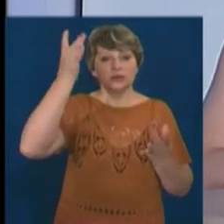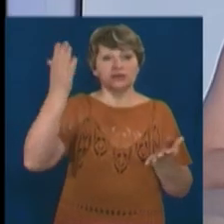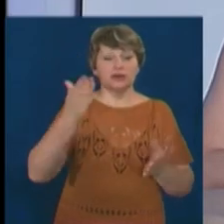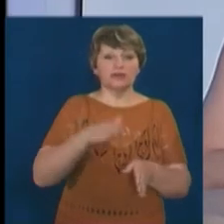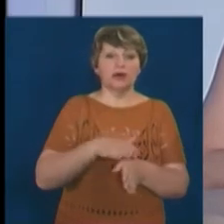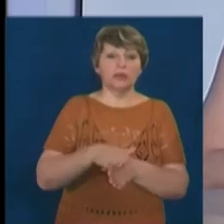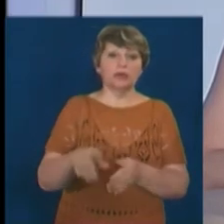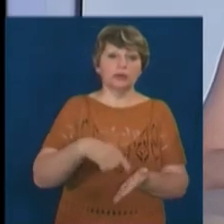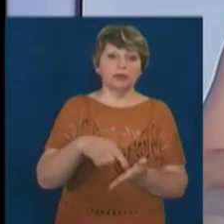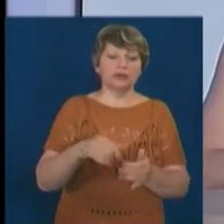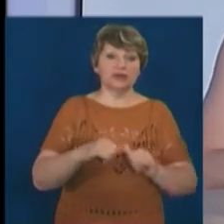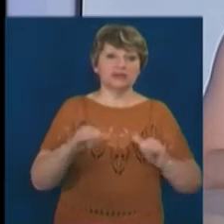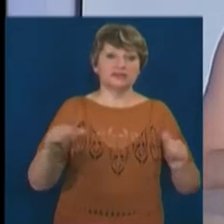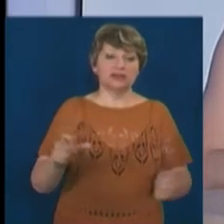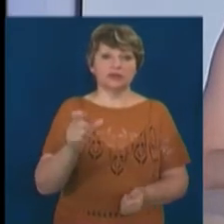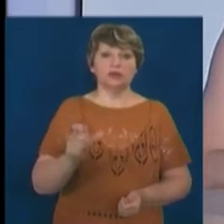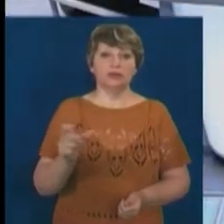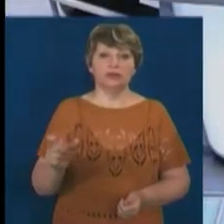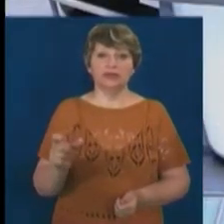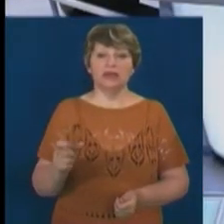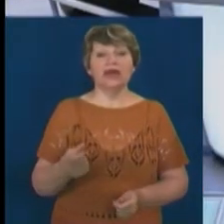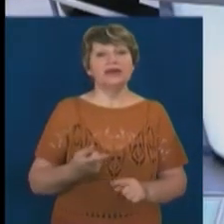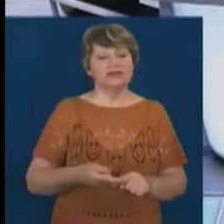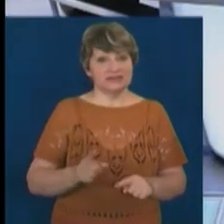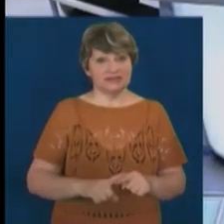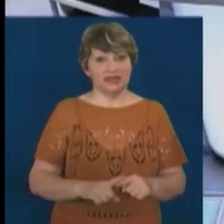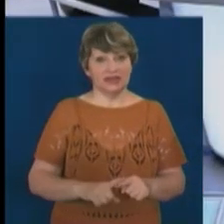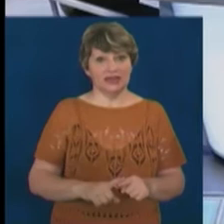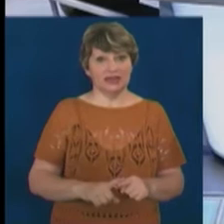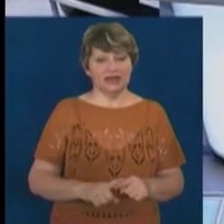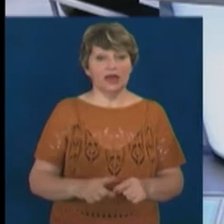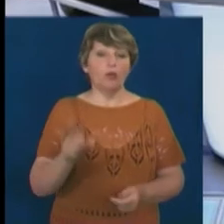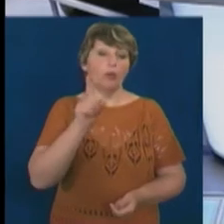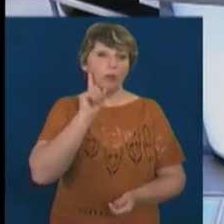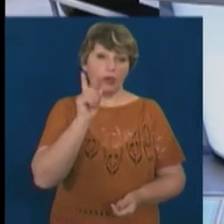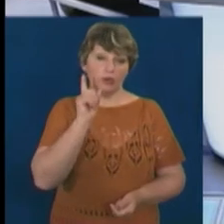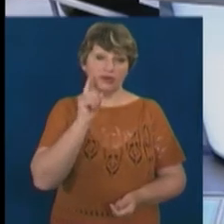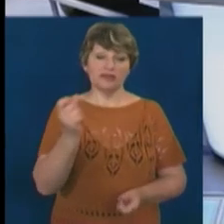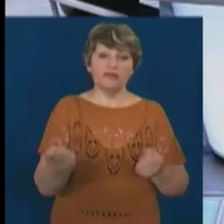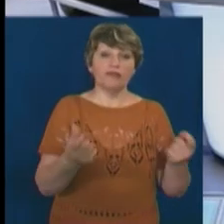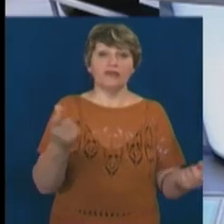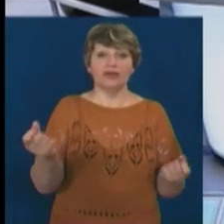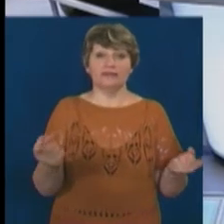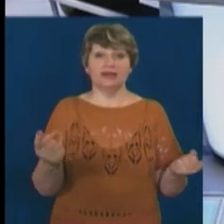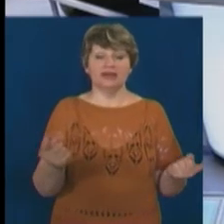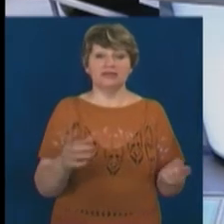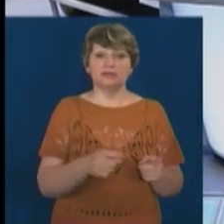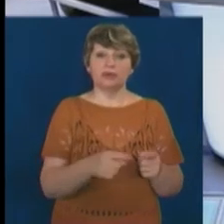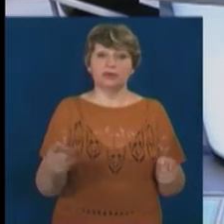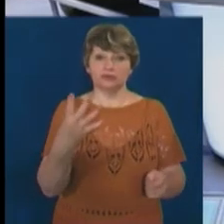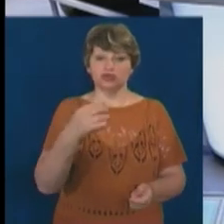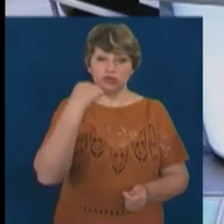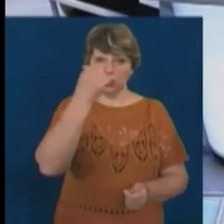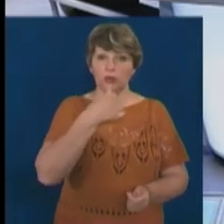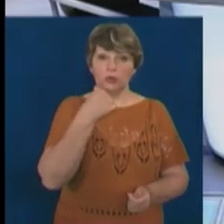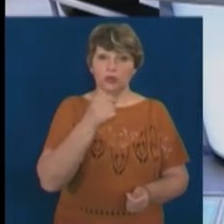місто і розвивають людей. Крім того, що це насіленість на молодь, виявляється, протягом 4 років